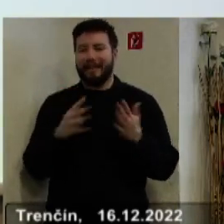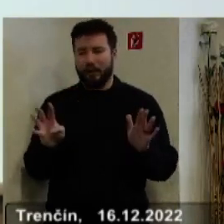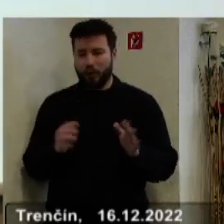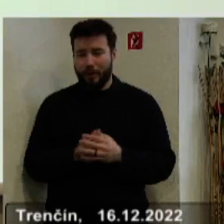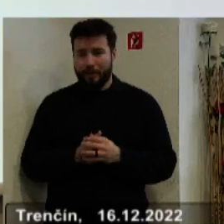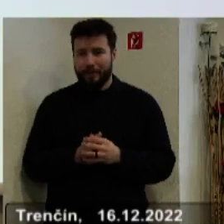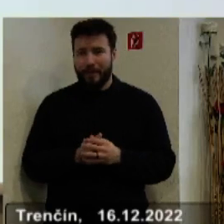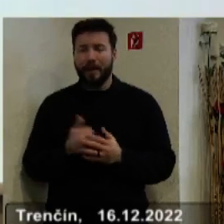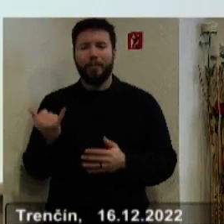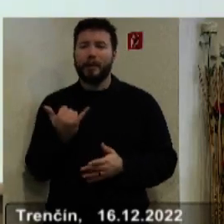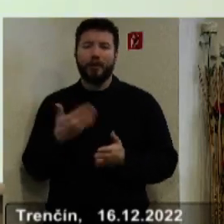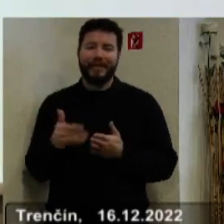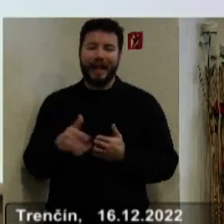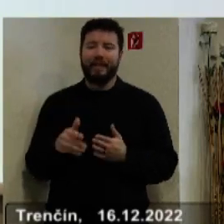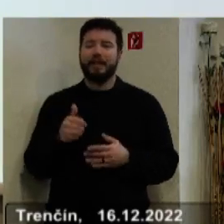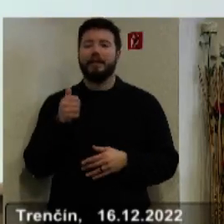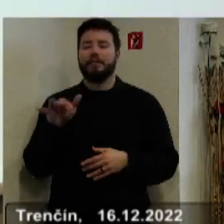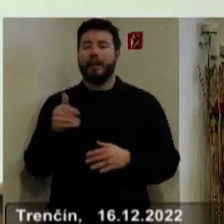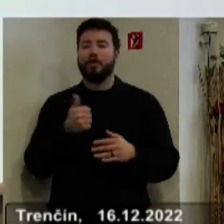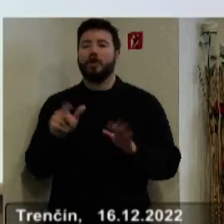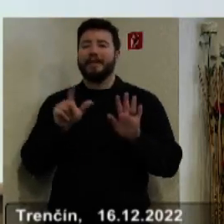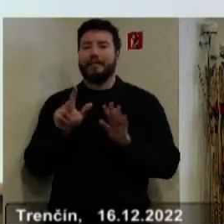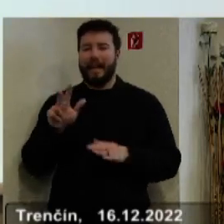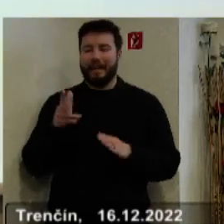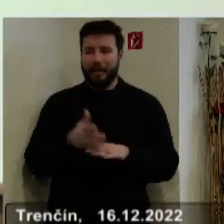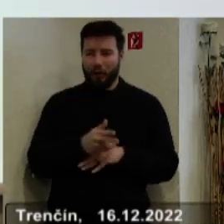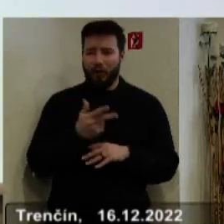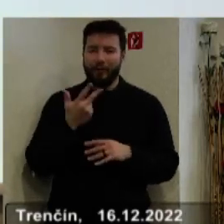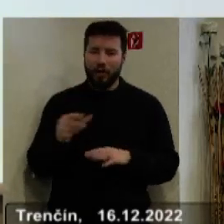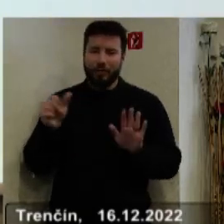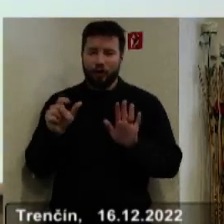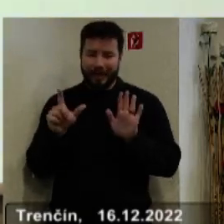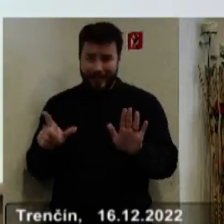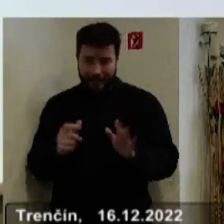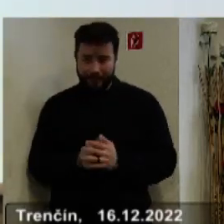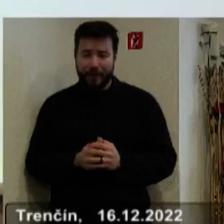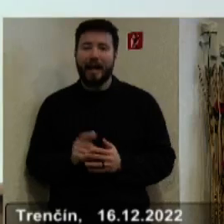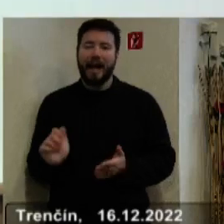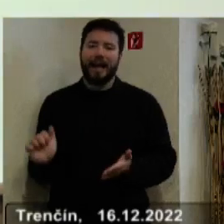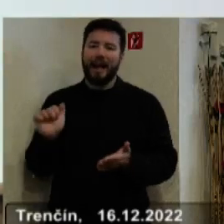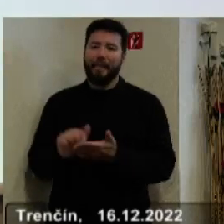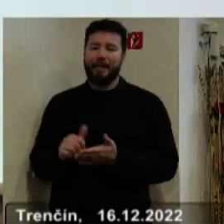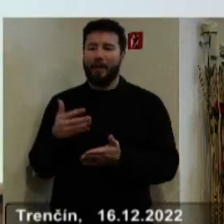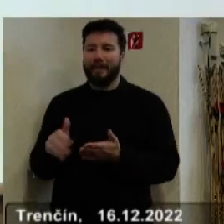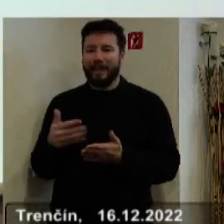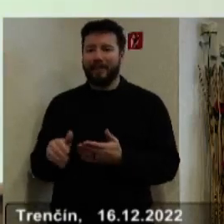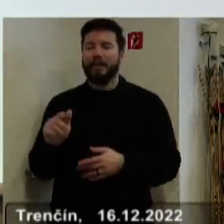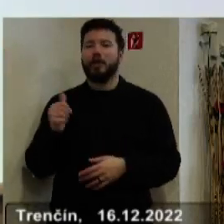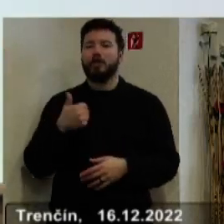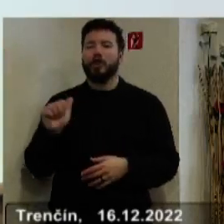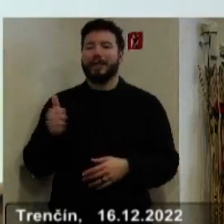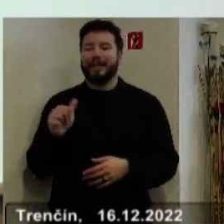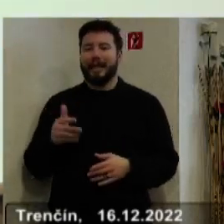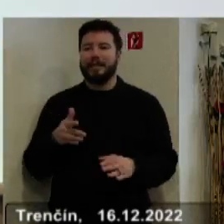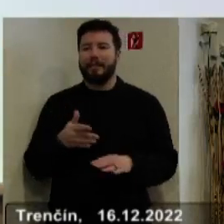toho bežné výdavky vo výške 173 miliónov 867 tisíc a kapitálové výdavky 111